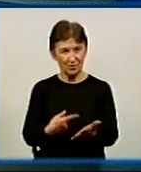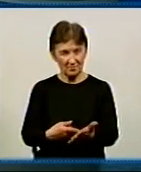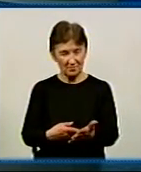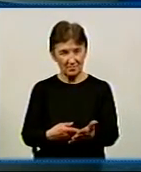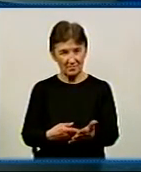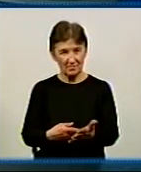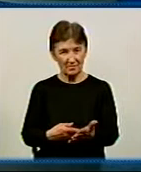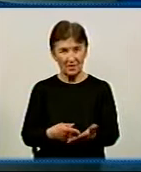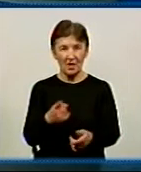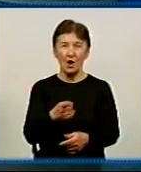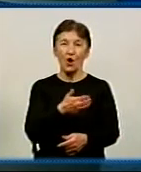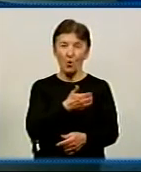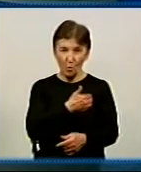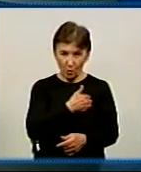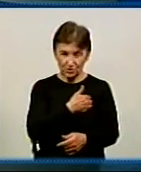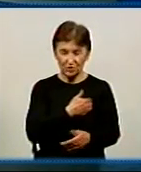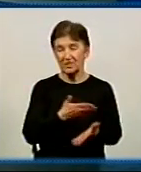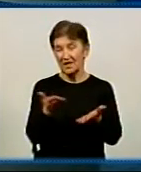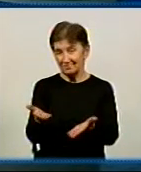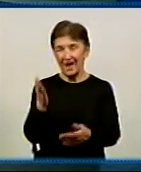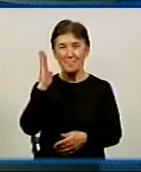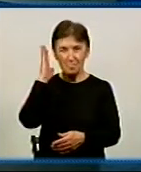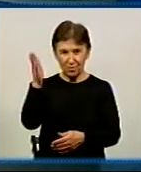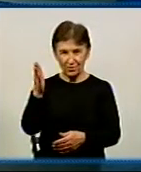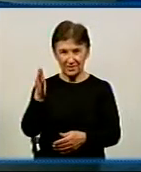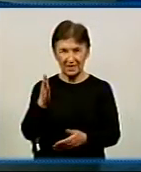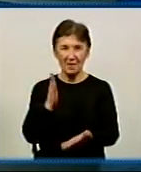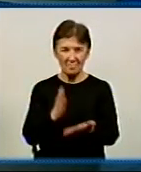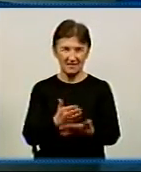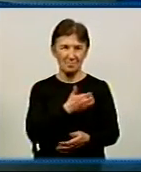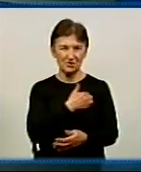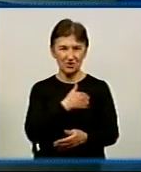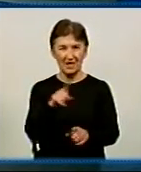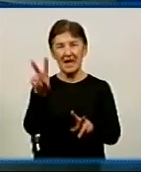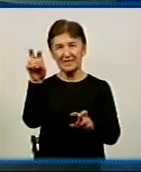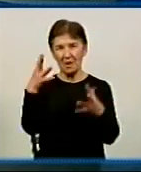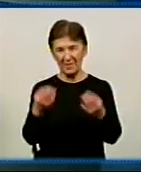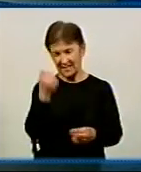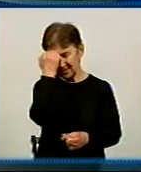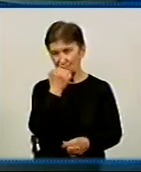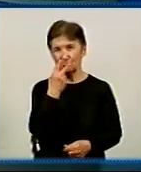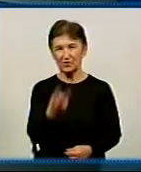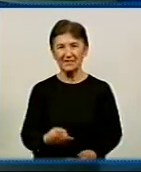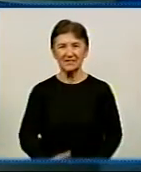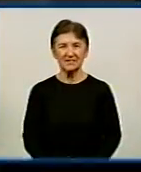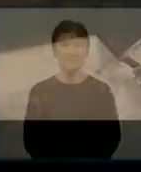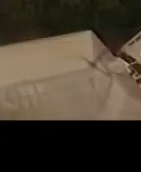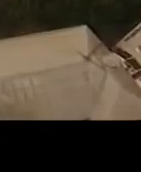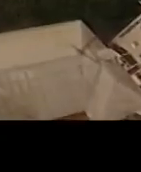власне, хочете бути капеланами, будьте ними, так? Власне, лише мати таке бажання. Це була тема дня. Дякую, що дивились. Хай щастить.